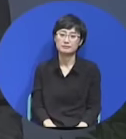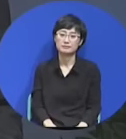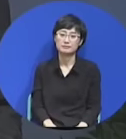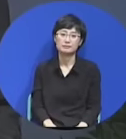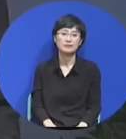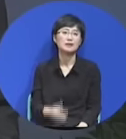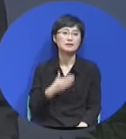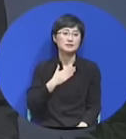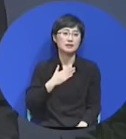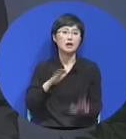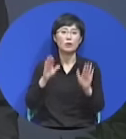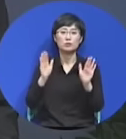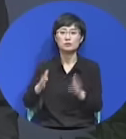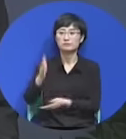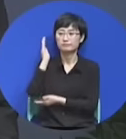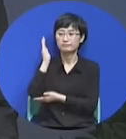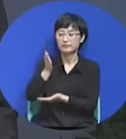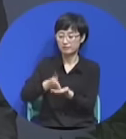제가 오늘 그런 얘기를 했어요.